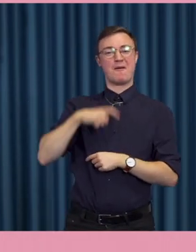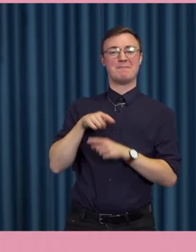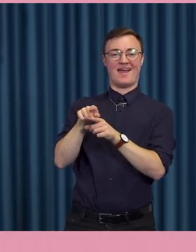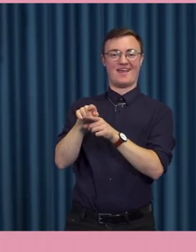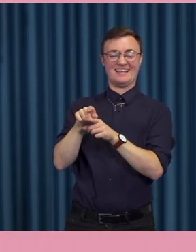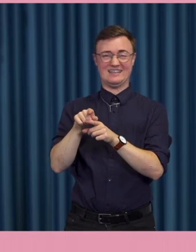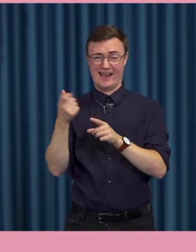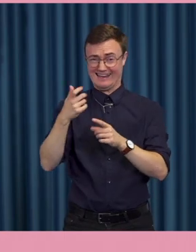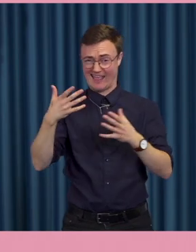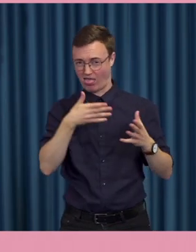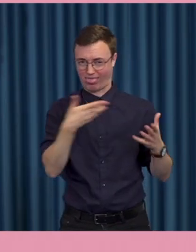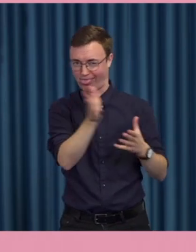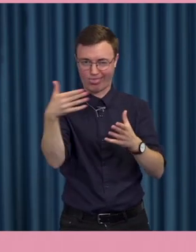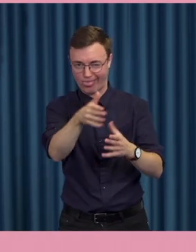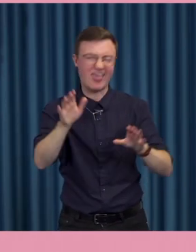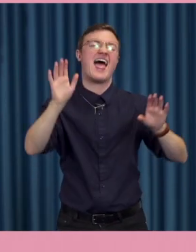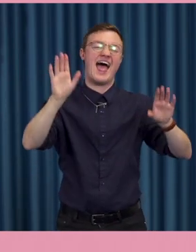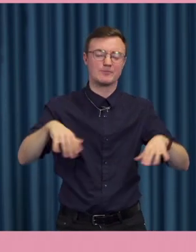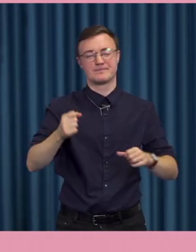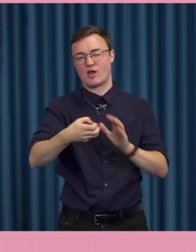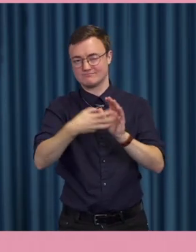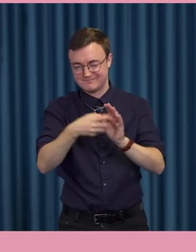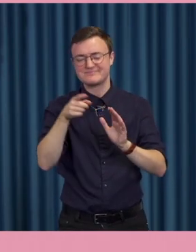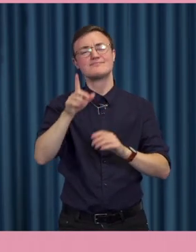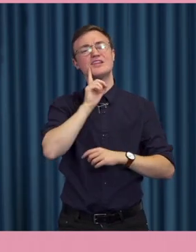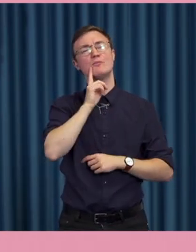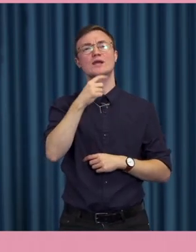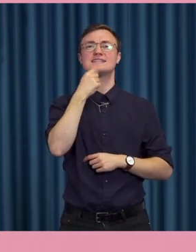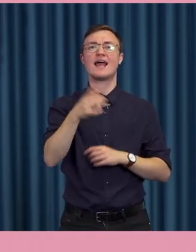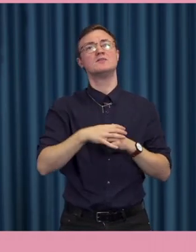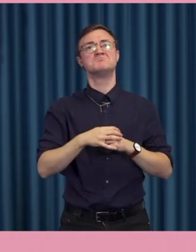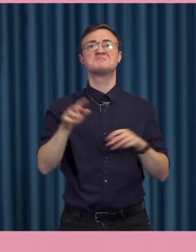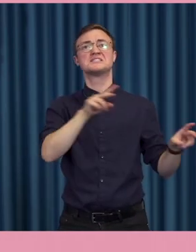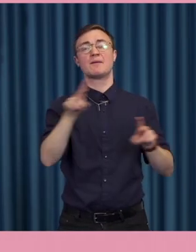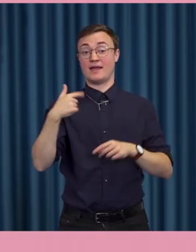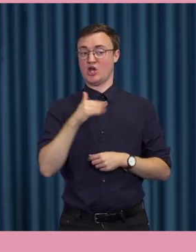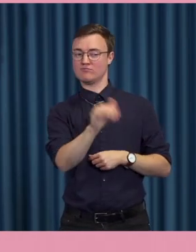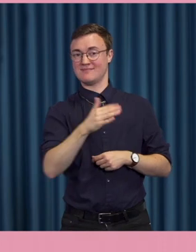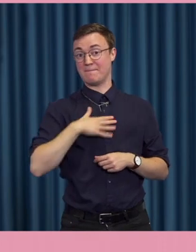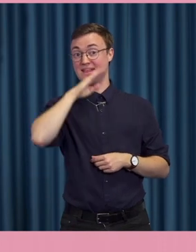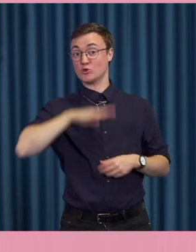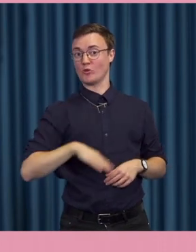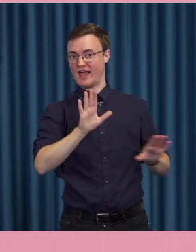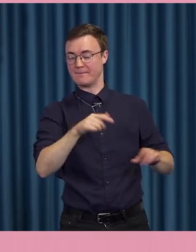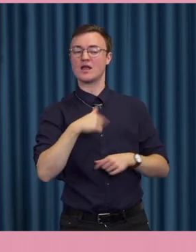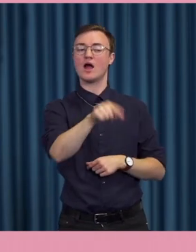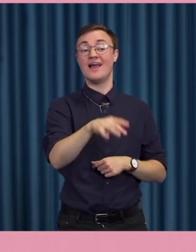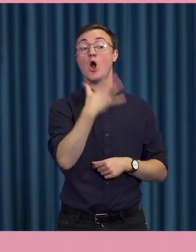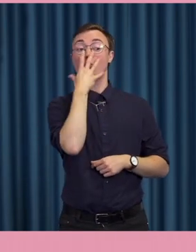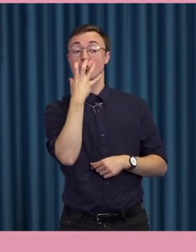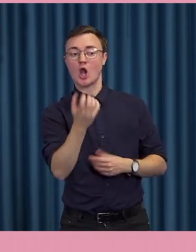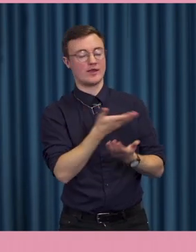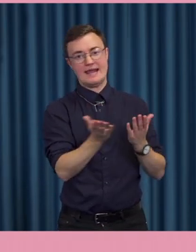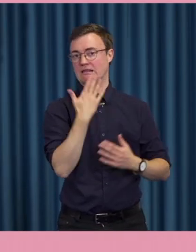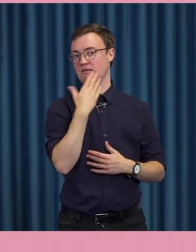Var det krångligt? Det är faktiskt inte så himla krångligt. Men jag brukar säga lite. Det är ungefär som att jag säger till min dotter hemma att choklad är inte